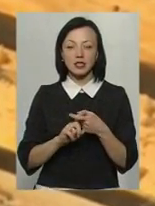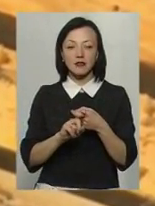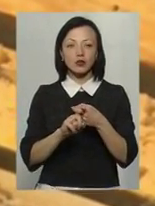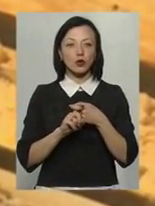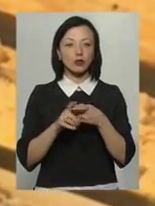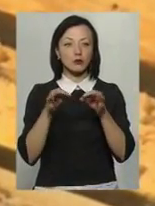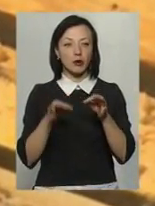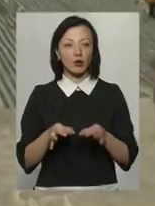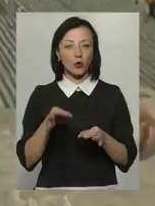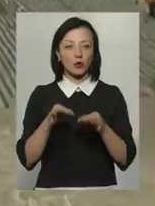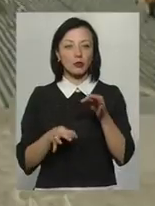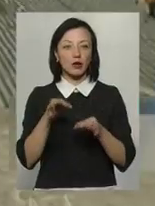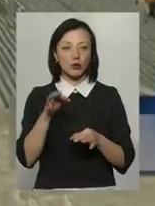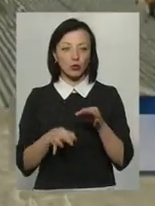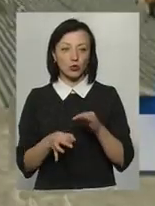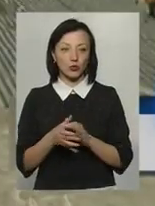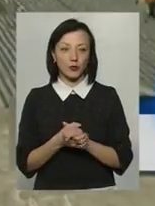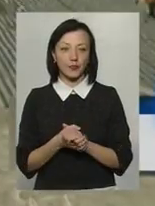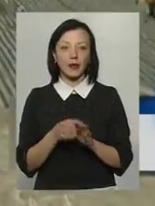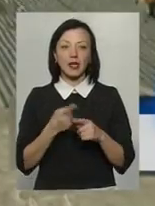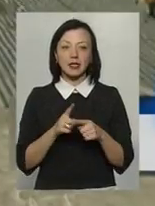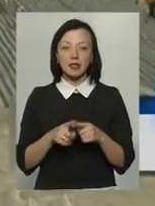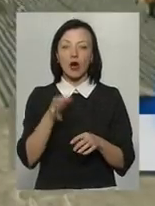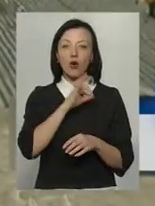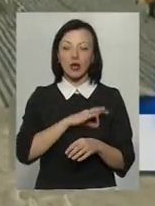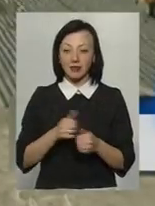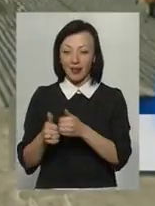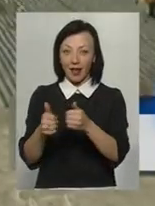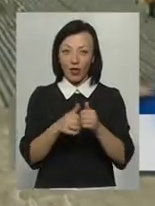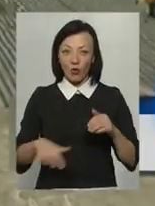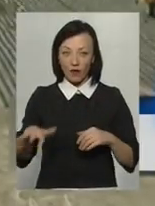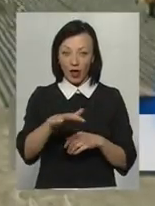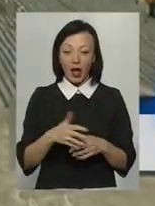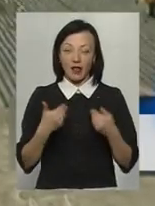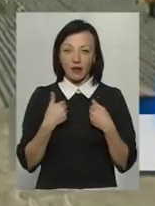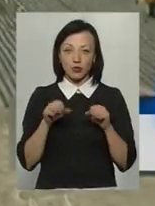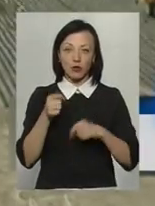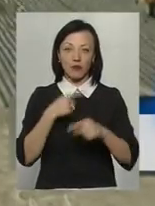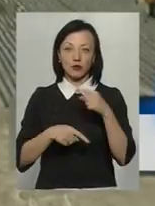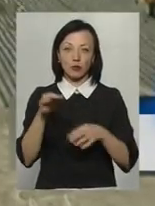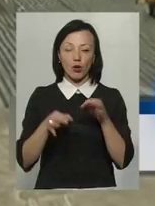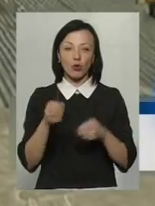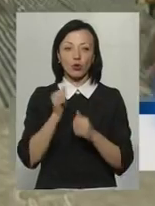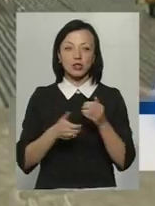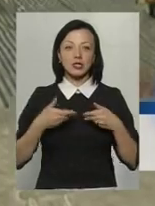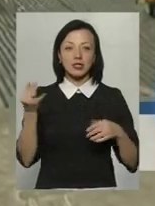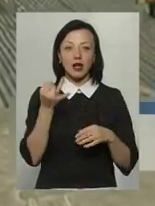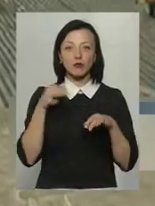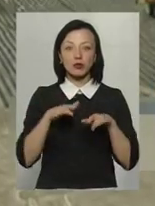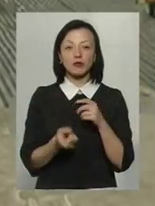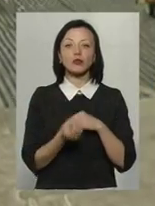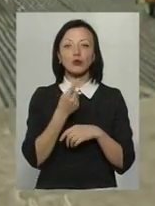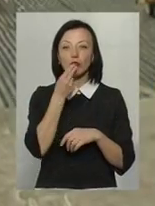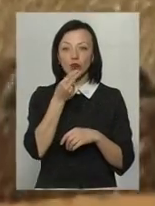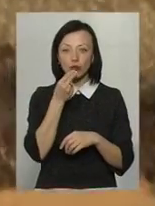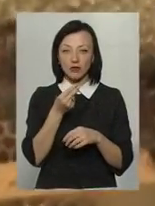природою. Це корисно для довкілля, а для нас можливість повернутися до природи. Кожен з нас цікавиться процесом походження